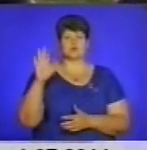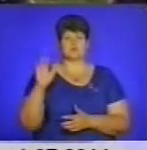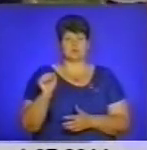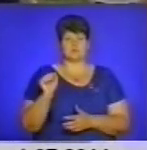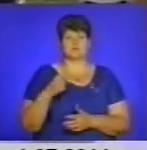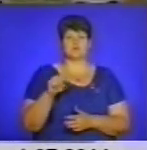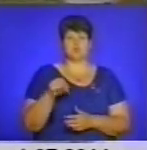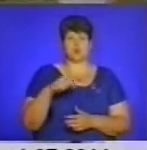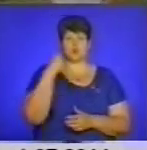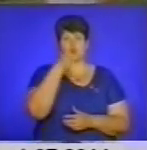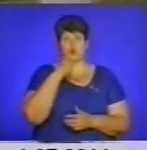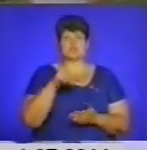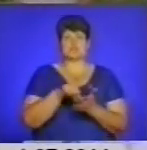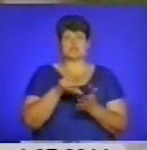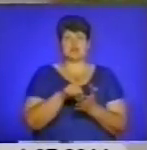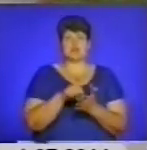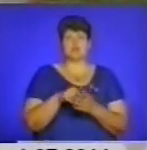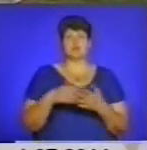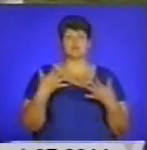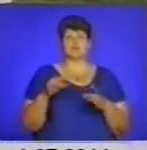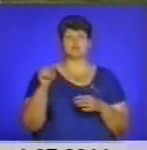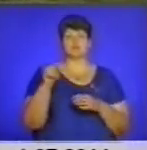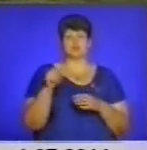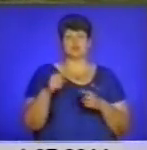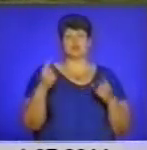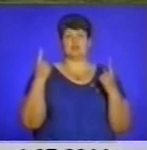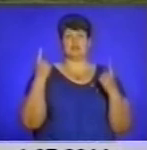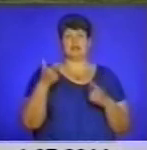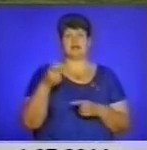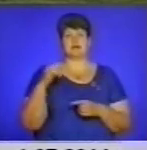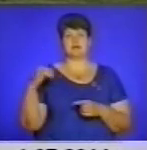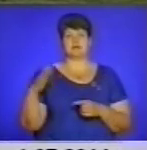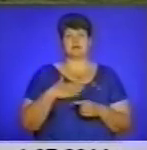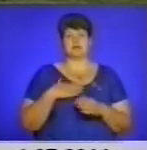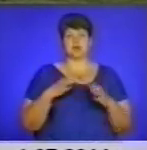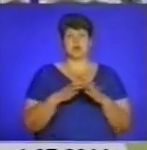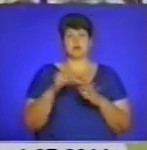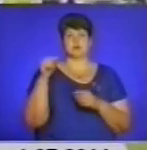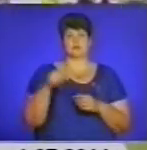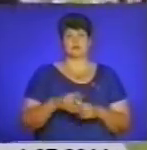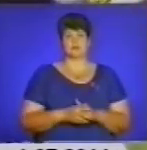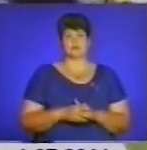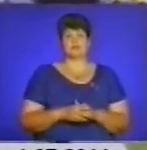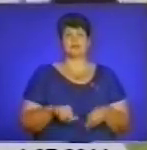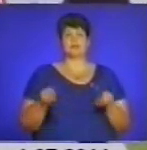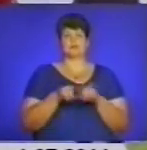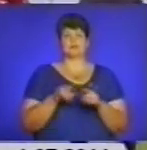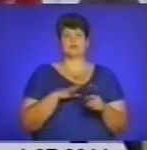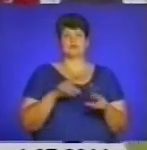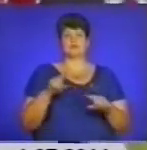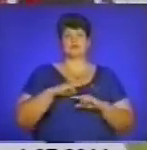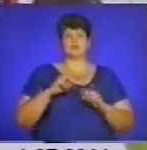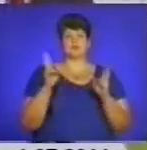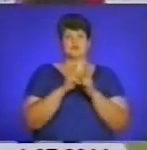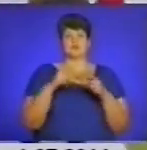ми, ніби, представляємо вже тут, в великих гаях, наша команда знову тут. Також і була все фінальна зустріч з